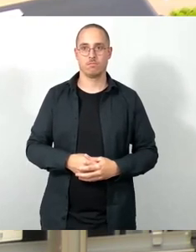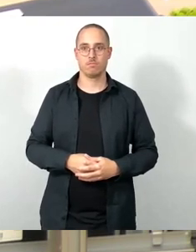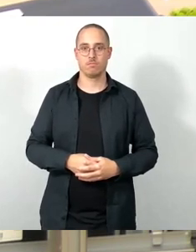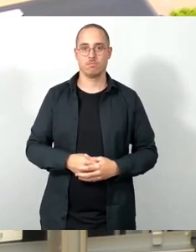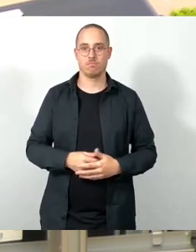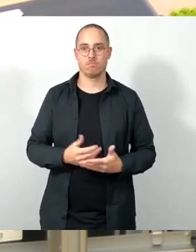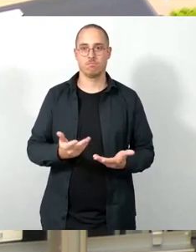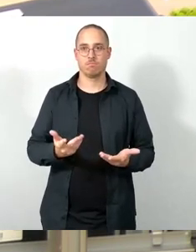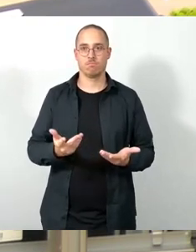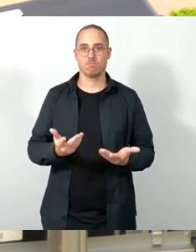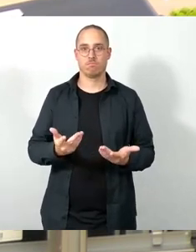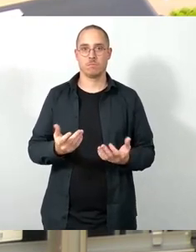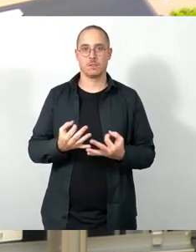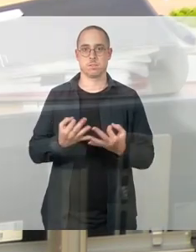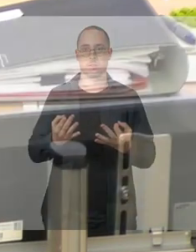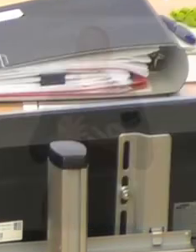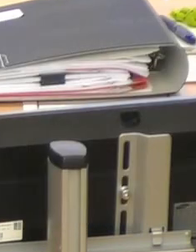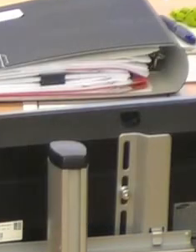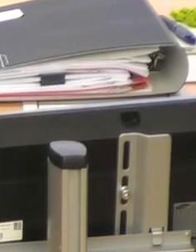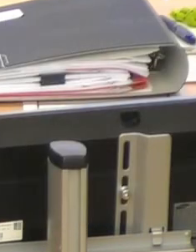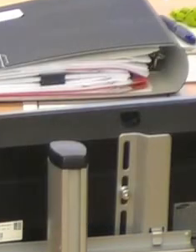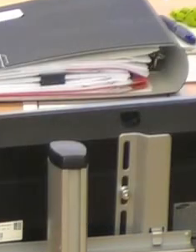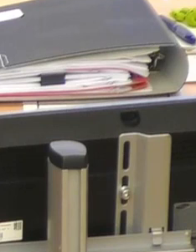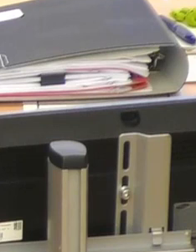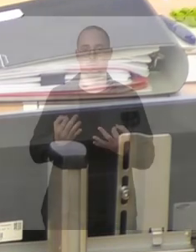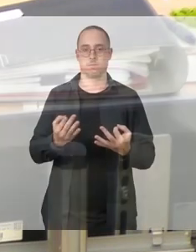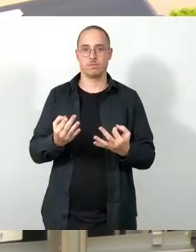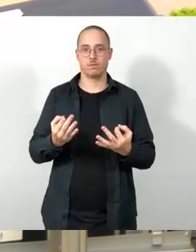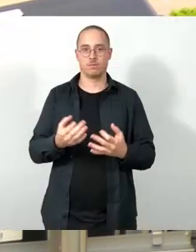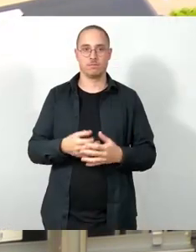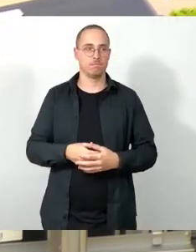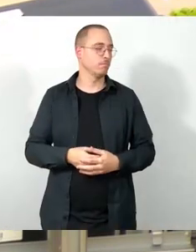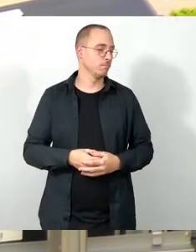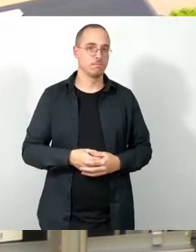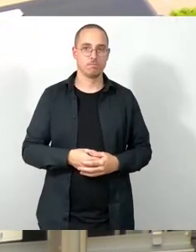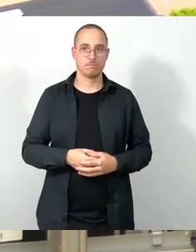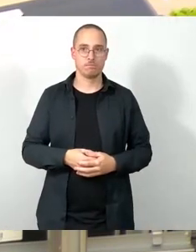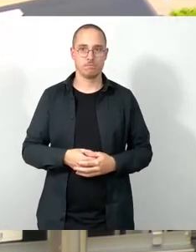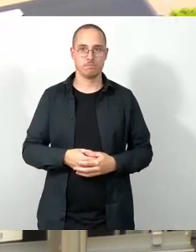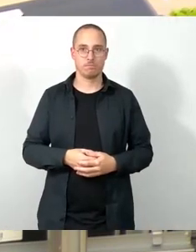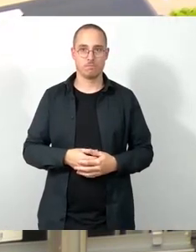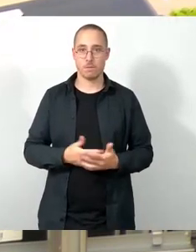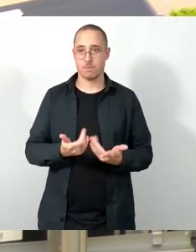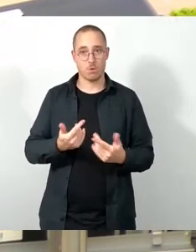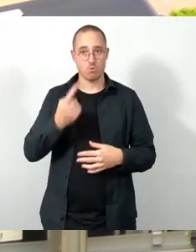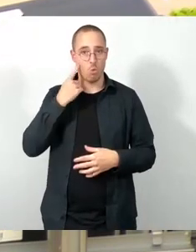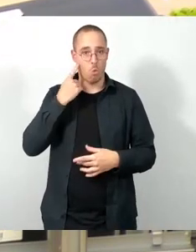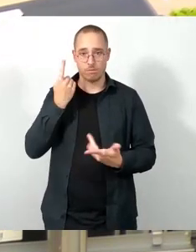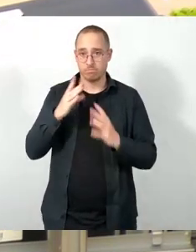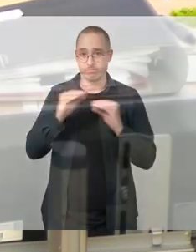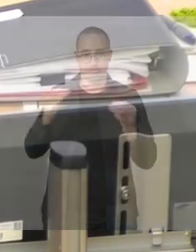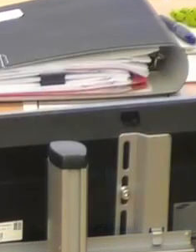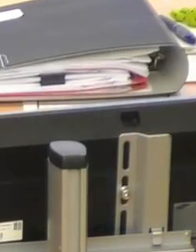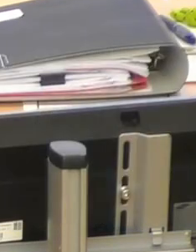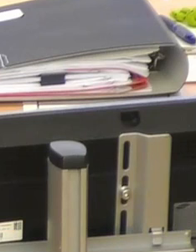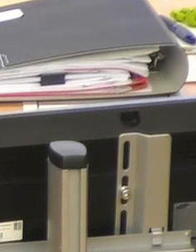das, was dort wegbricht, ist deutlich mehr, oder was wegbrechen würde, deutlich mehr als das, was möglicherweise jetzt wegbricht, wenn wir eines dieser